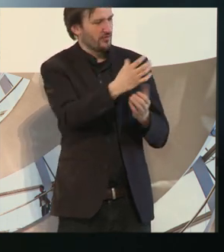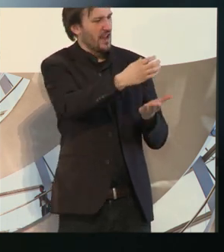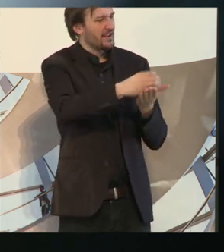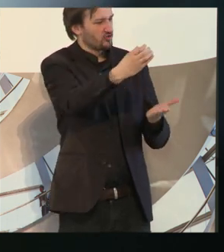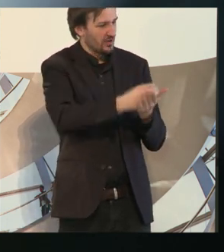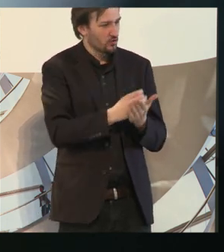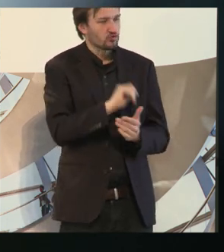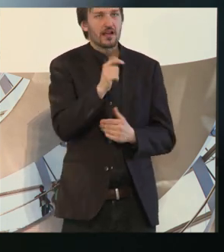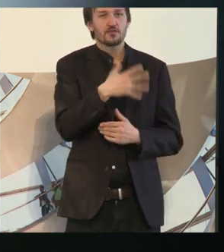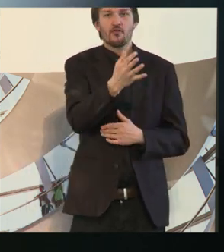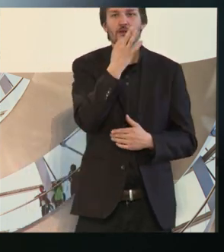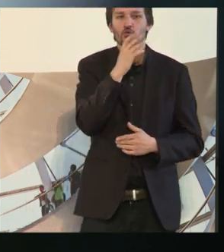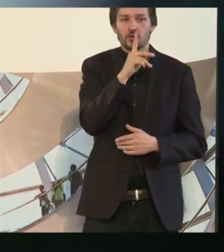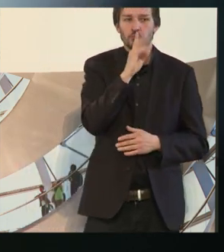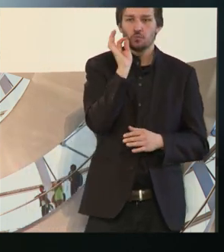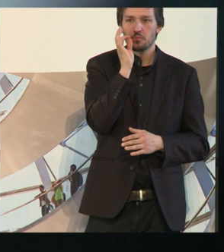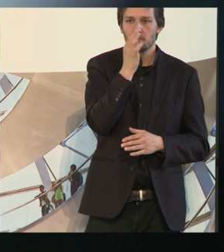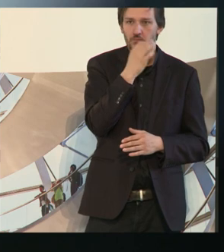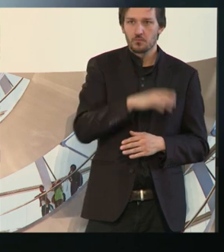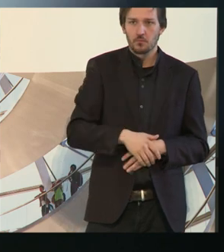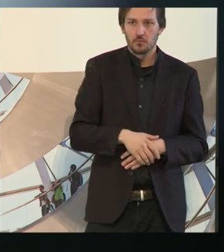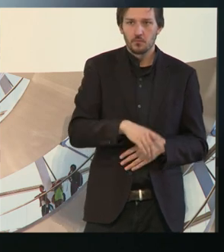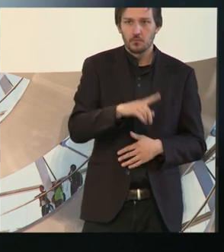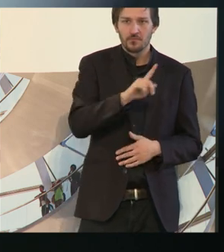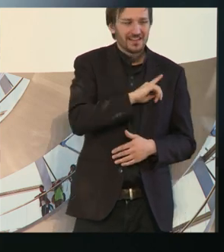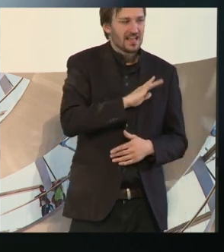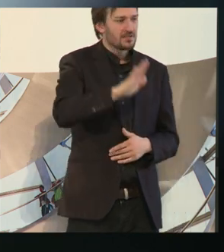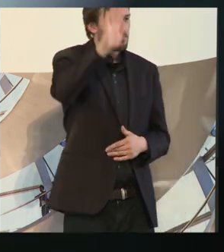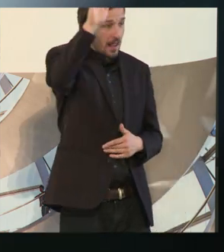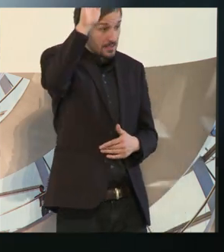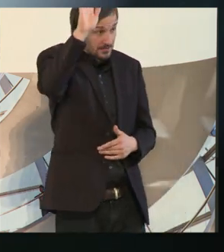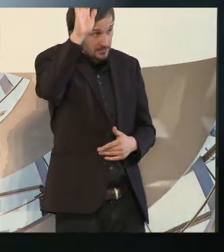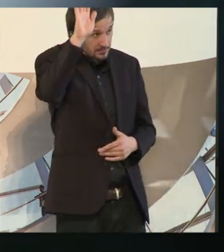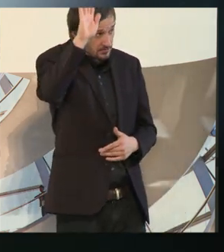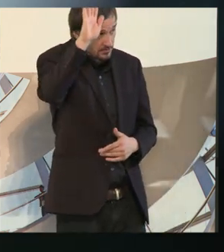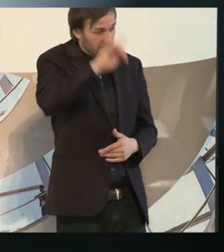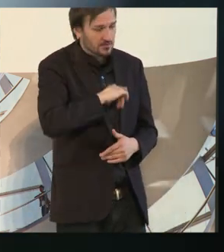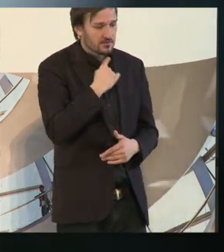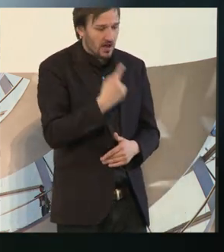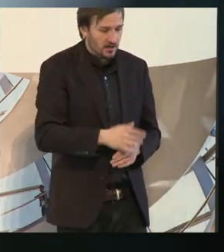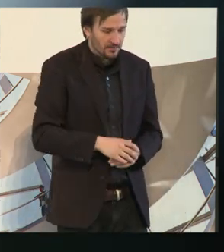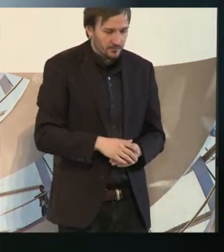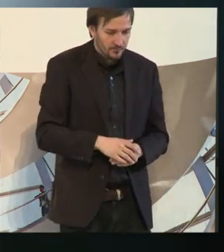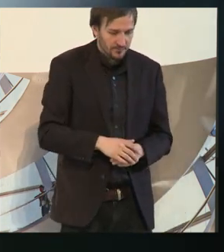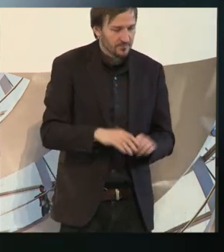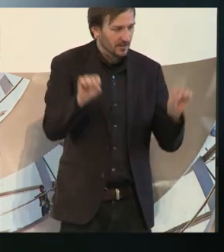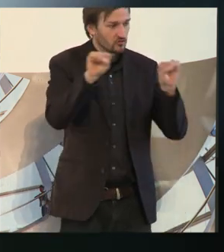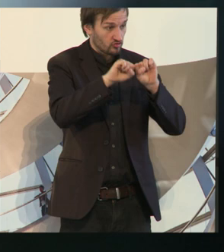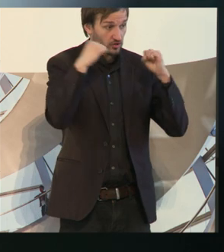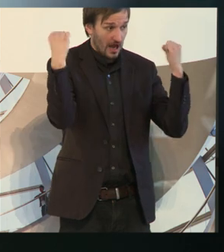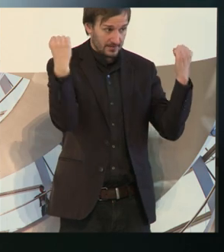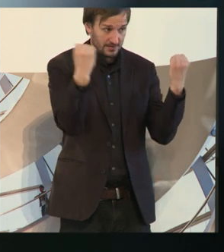schweigen im Walde. Ich habe mich dann zu Wort gemeldet und habe gesagt, es gibt ja jetzt schon vom Staat